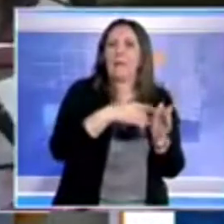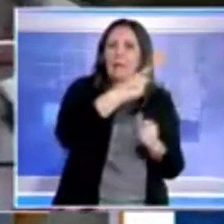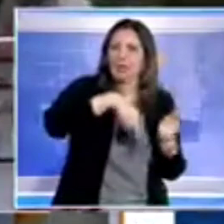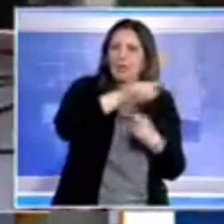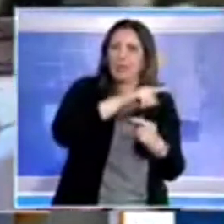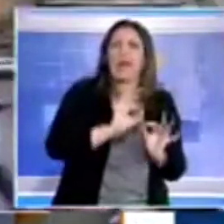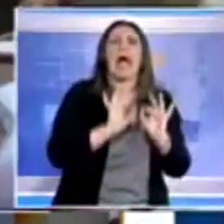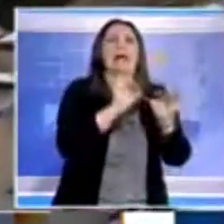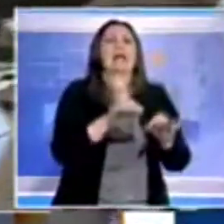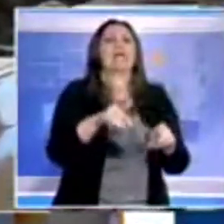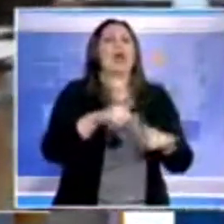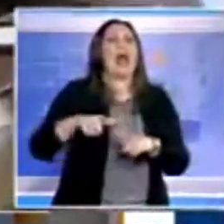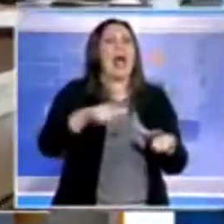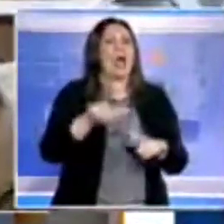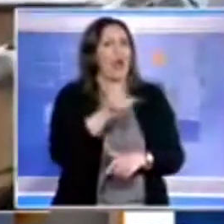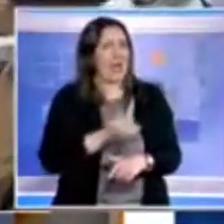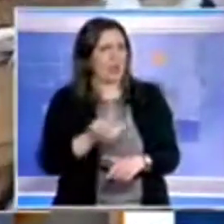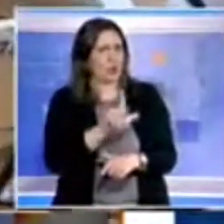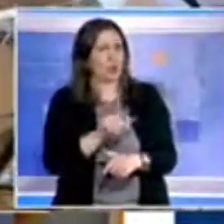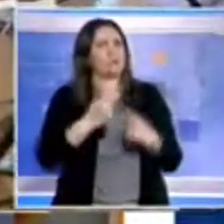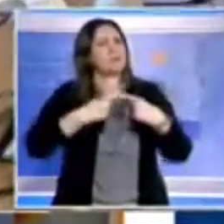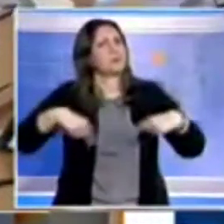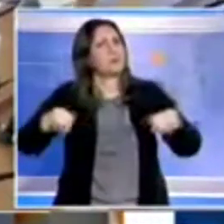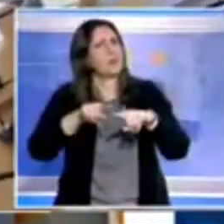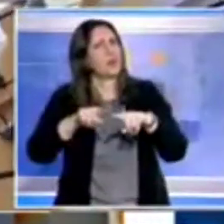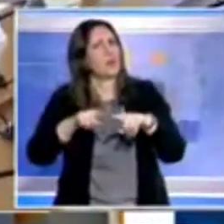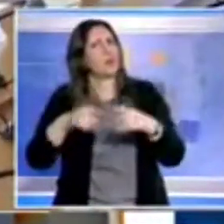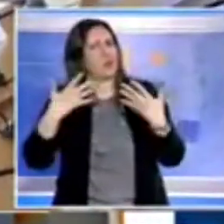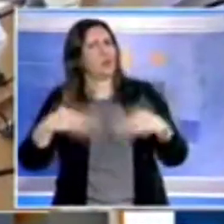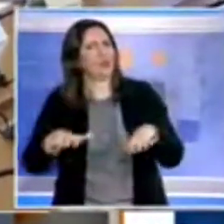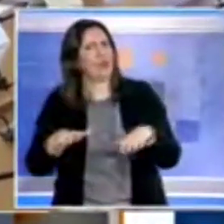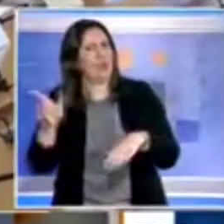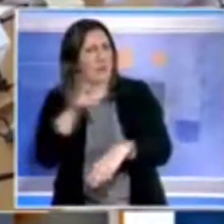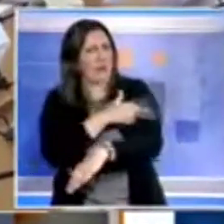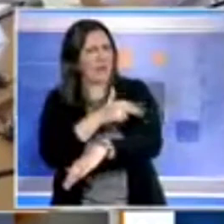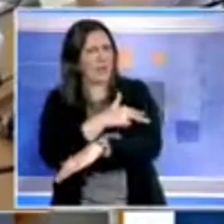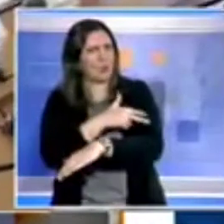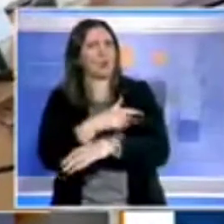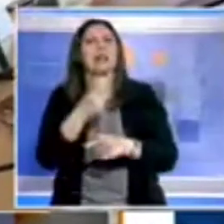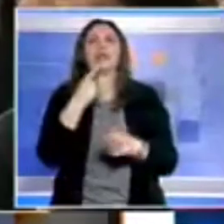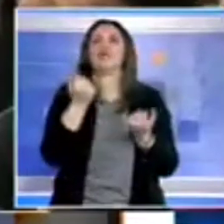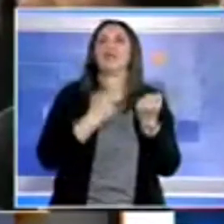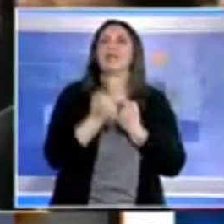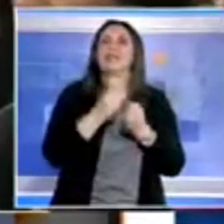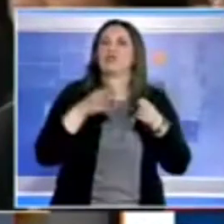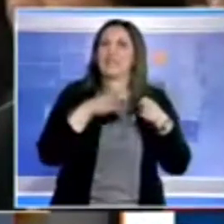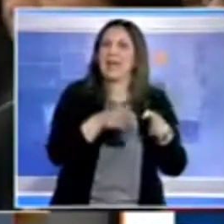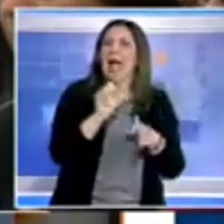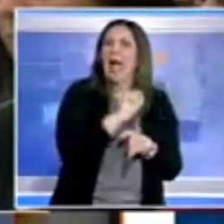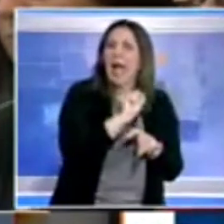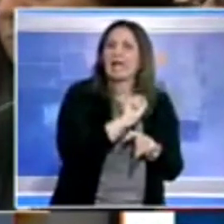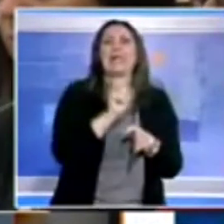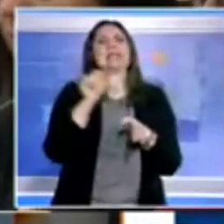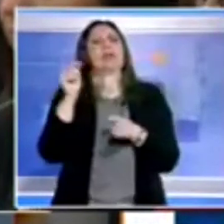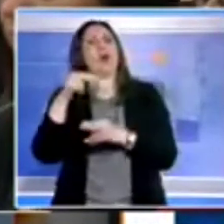al Lago Laceno. Nel corso della riunione, convocata nella prefettura del capoluogo, gli enti gestori delle strade, ANAS, provincia e sindaci, hanno